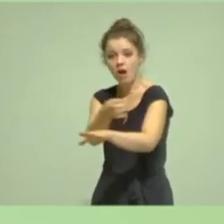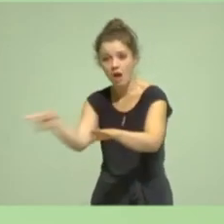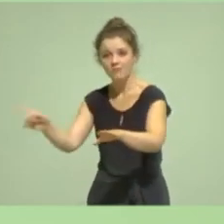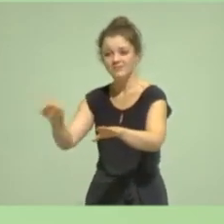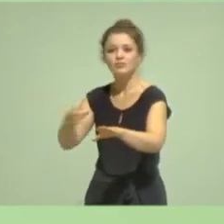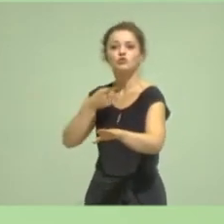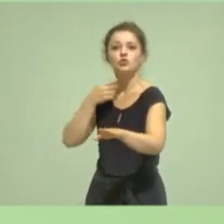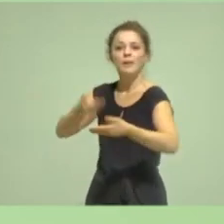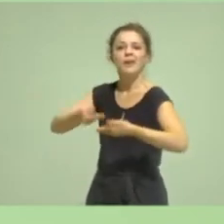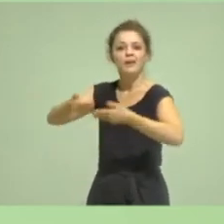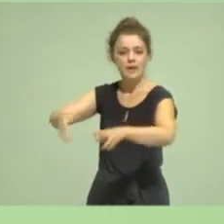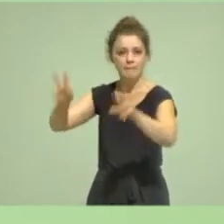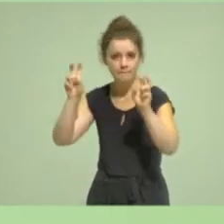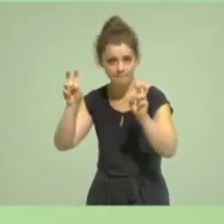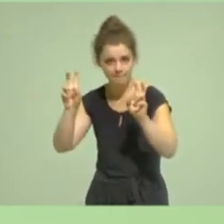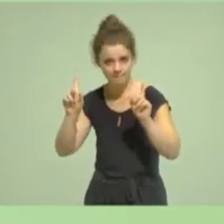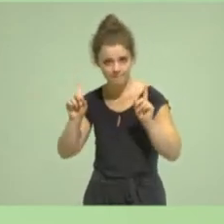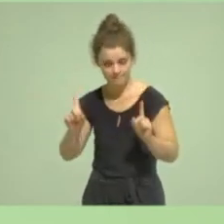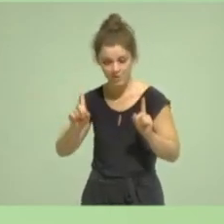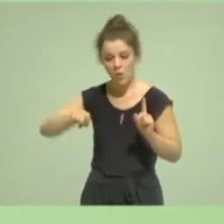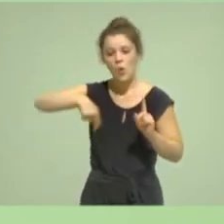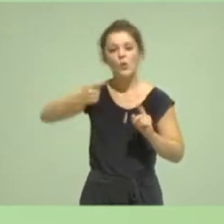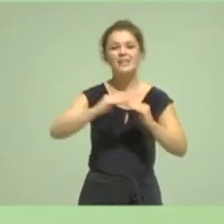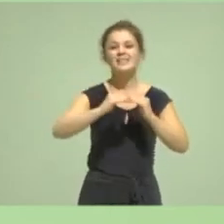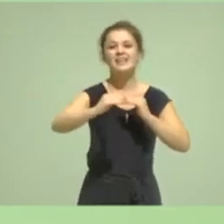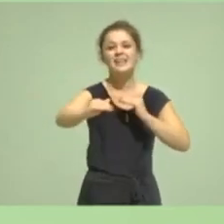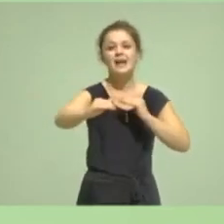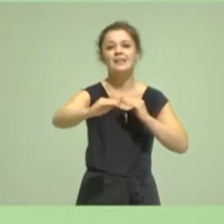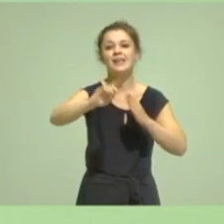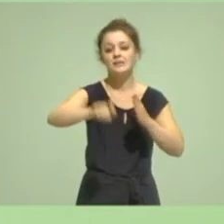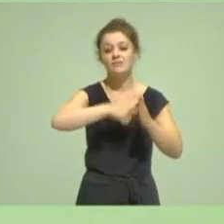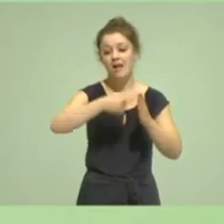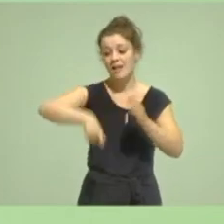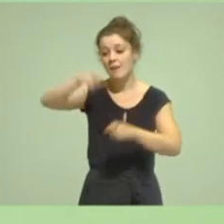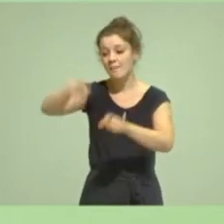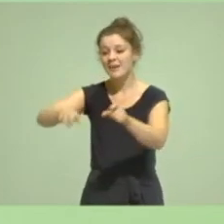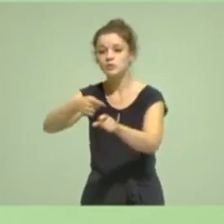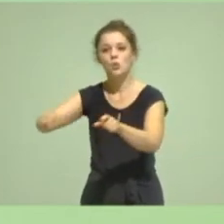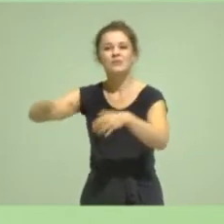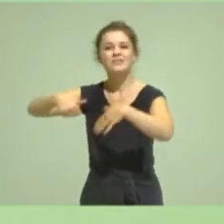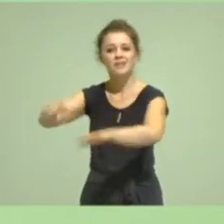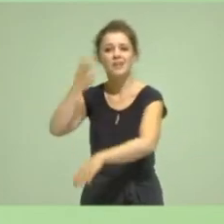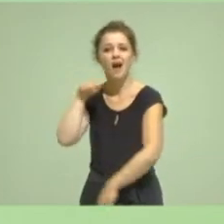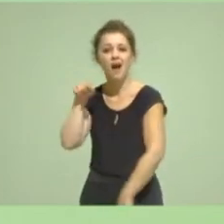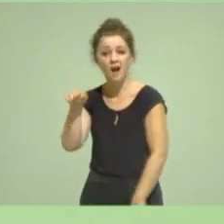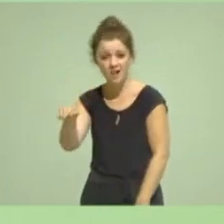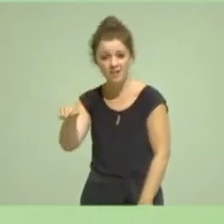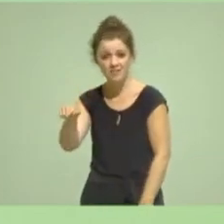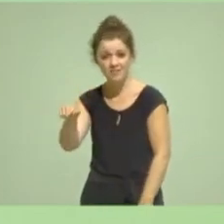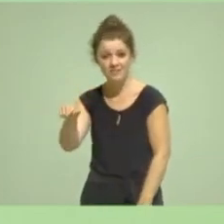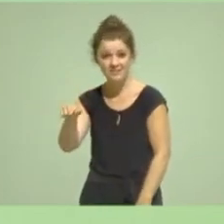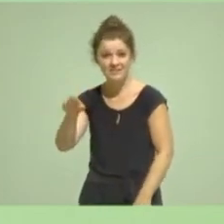und dass bei der nächsten Landtagswahl alle, die 16 sind, an diesem Hochamt der